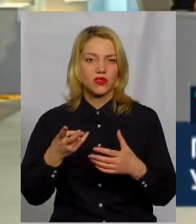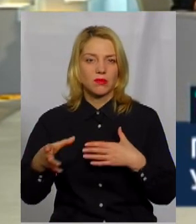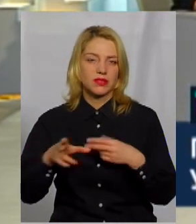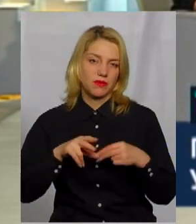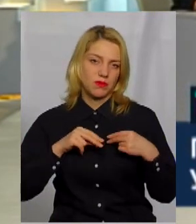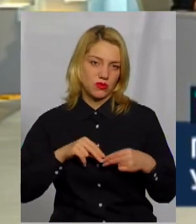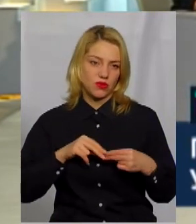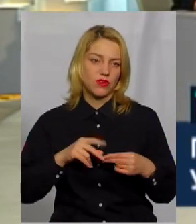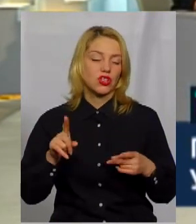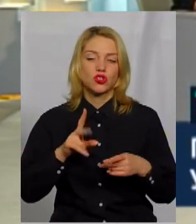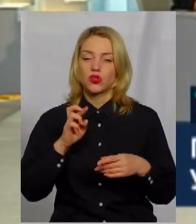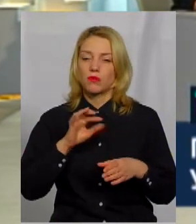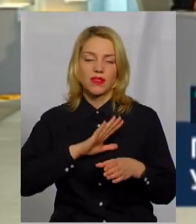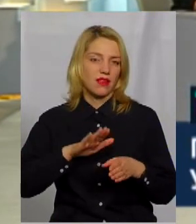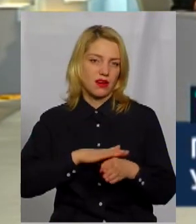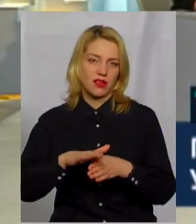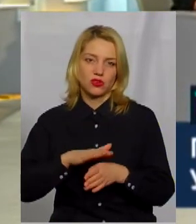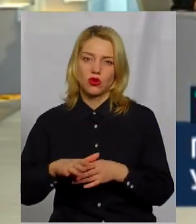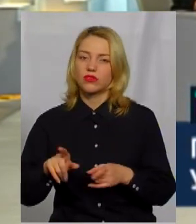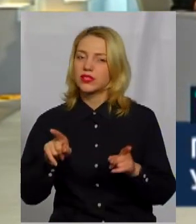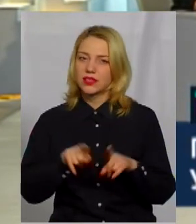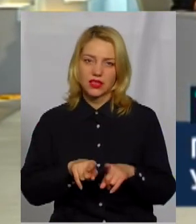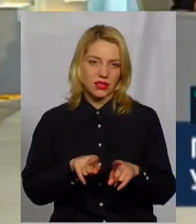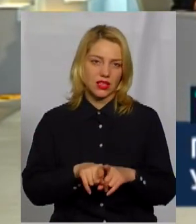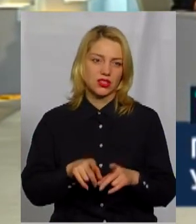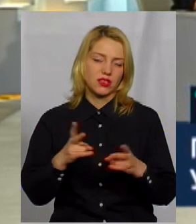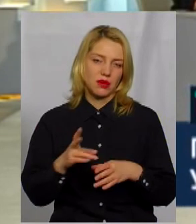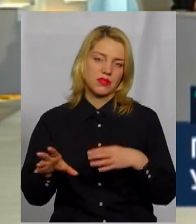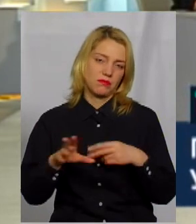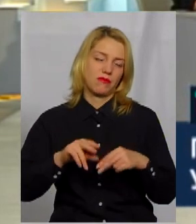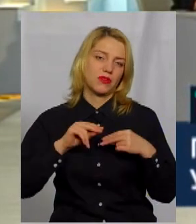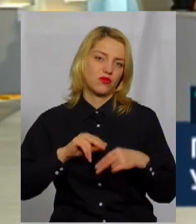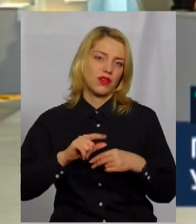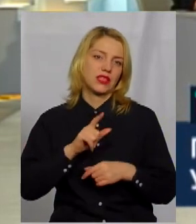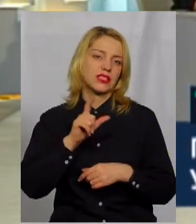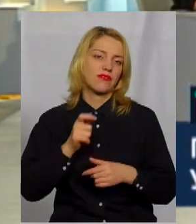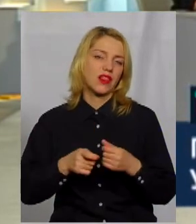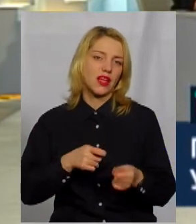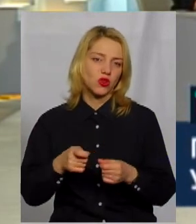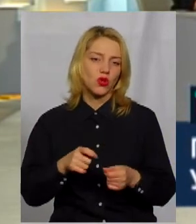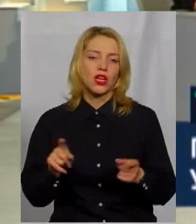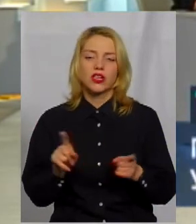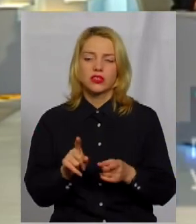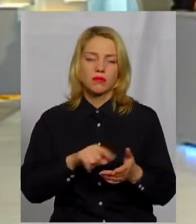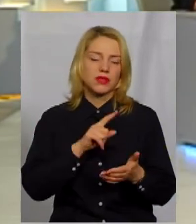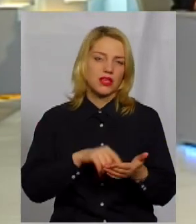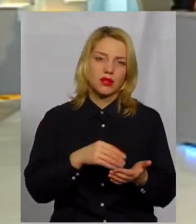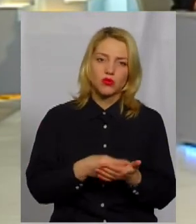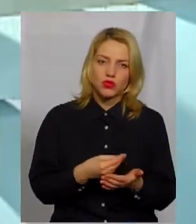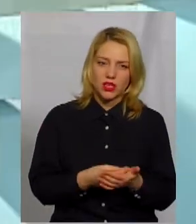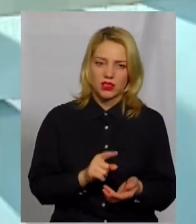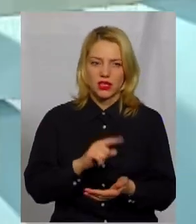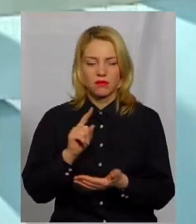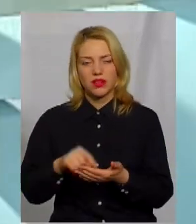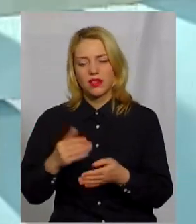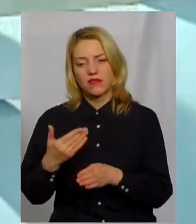так чи інакше, ми все рівно будемо співпрацювати з владою. Тому що все, що там, і питання бюджетні, і